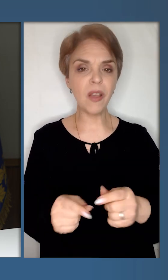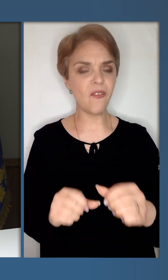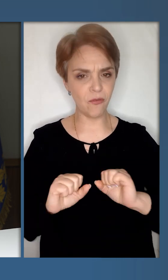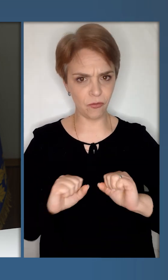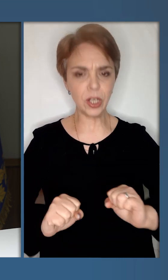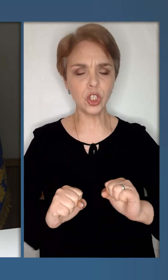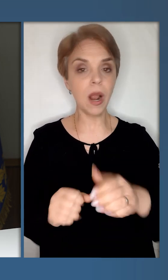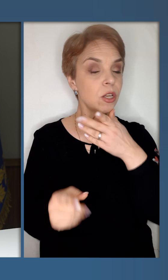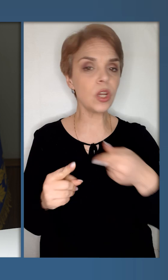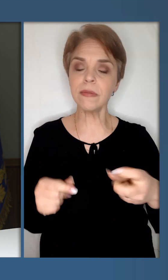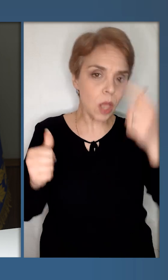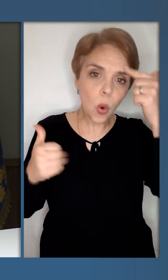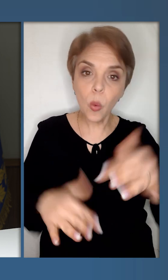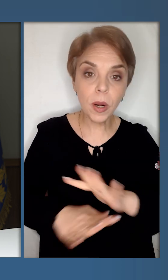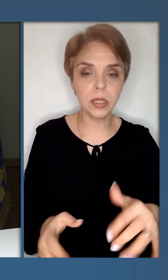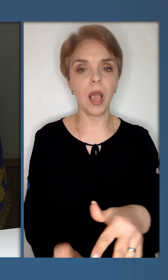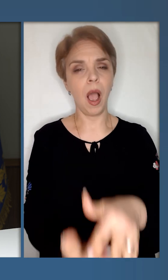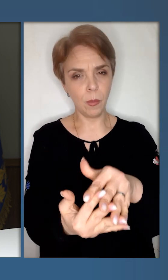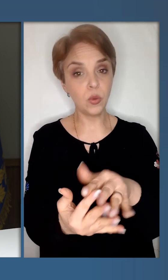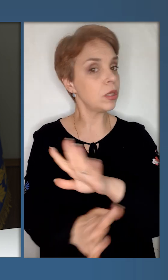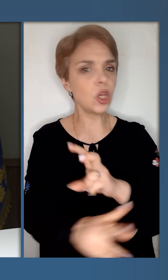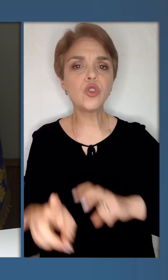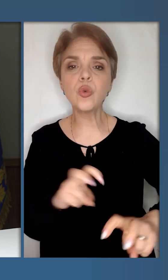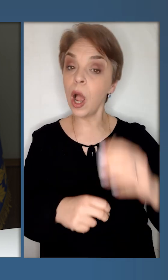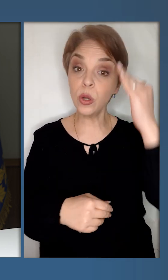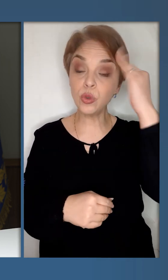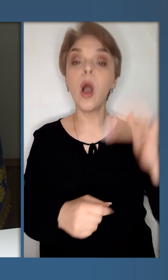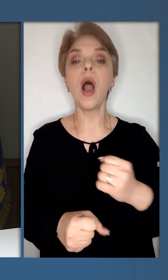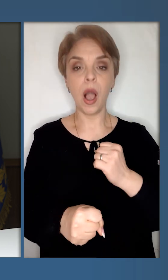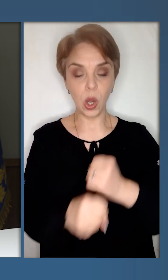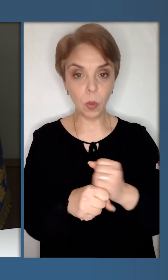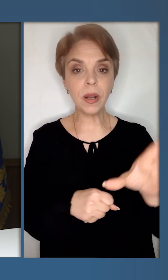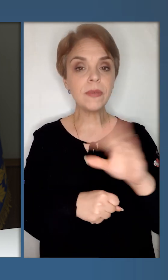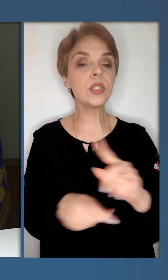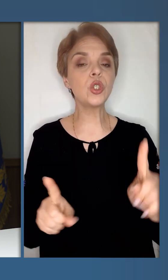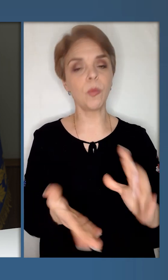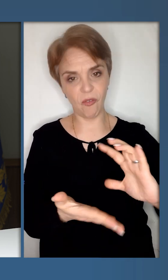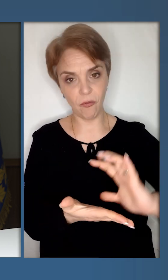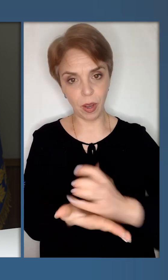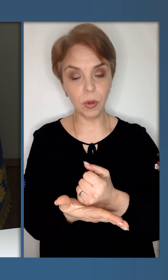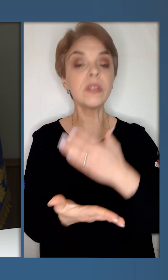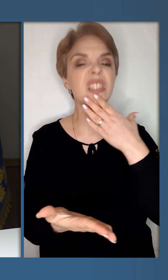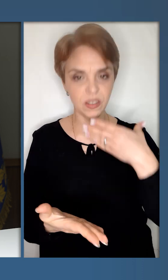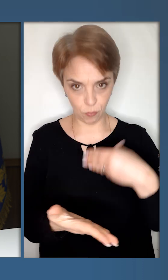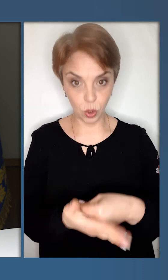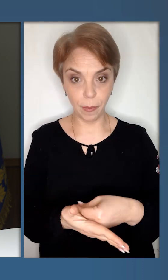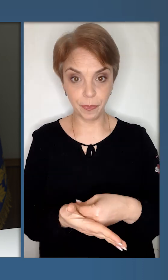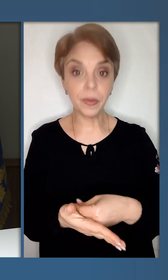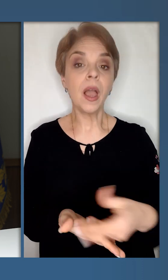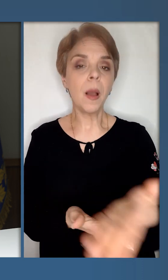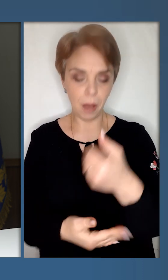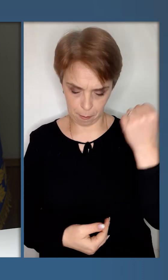час. Не губляться, а б'ються, не шукають чужого, а роблять все, щоб вибороти своє.